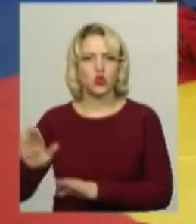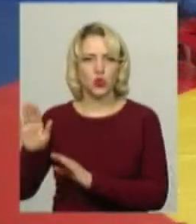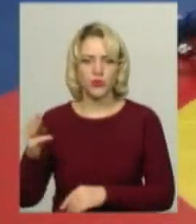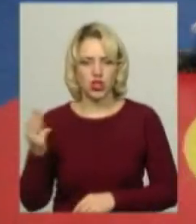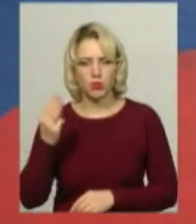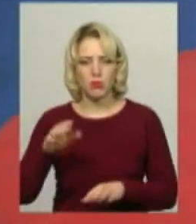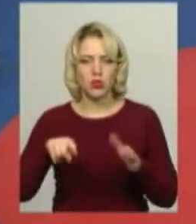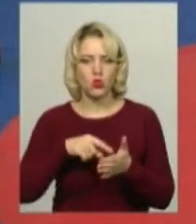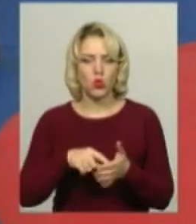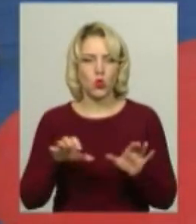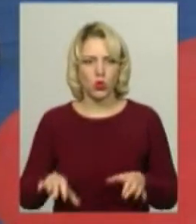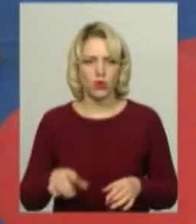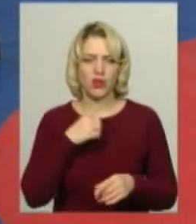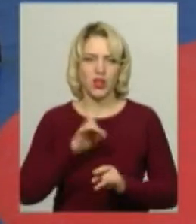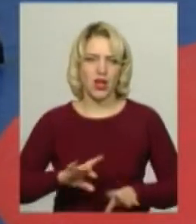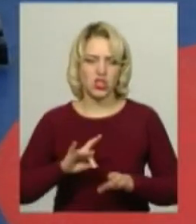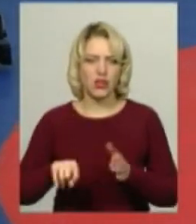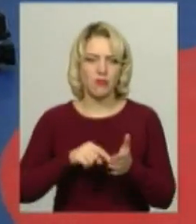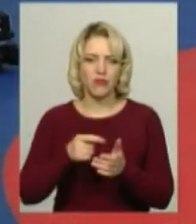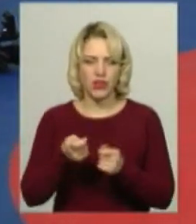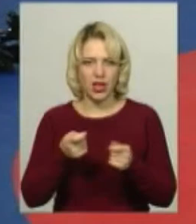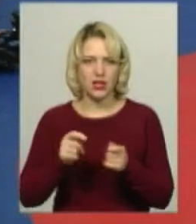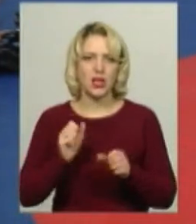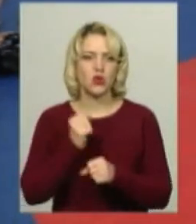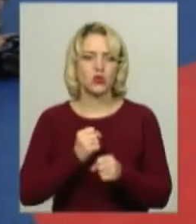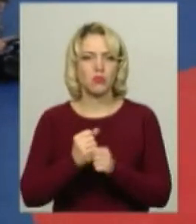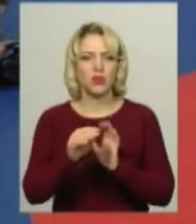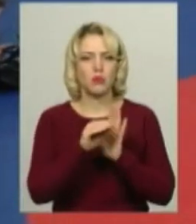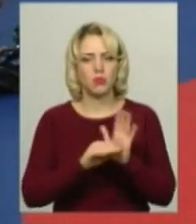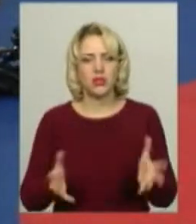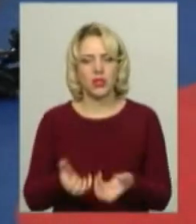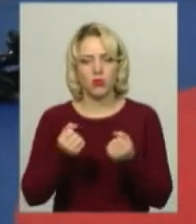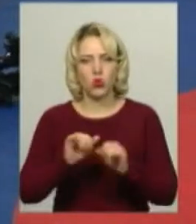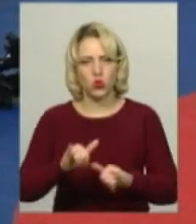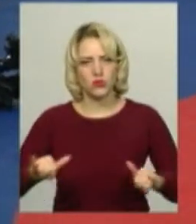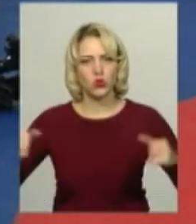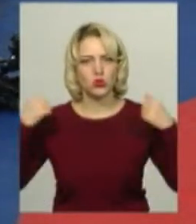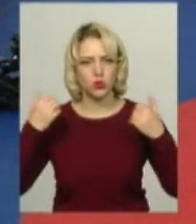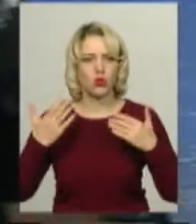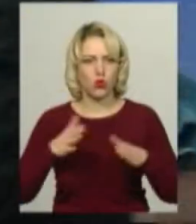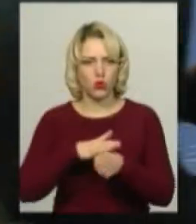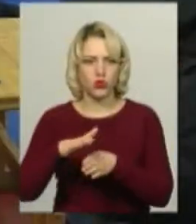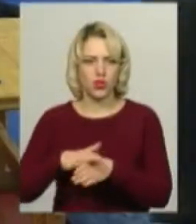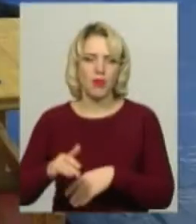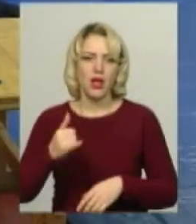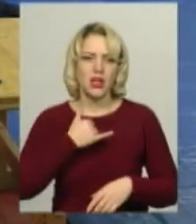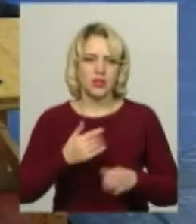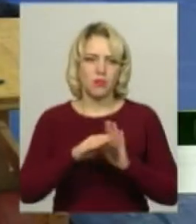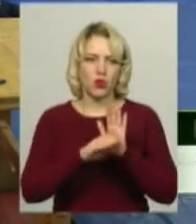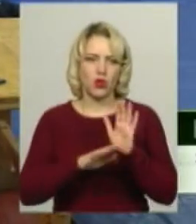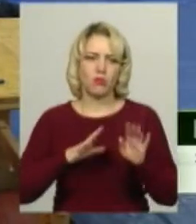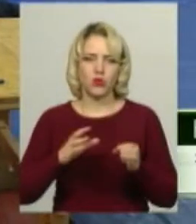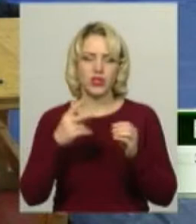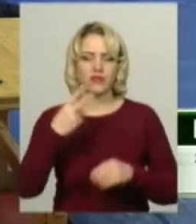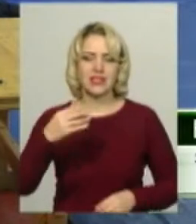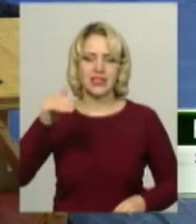голови Наталія Стасюк каже, муніципальна влада розробила програму підтримки і розвитку спорту, якої й дотримується. У нас на програмі це було 20